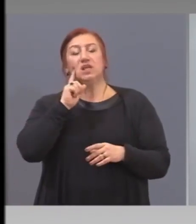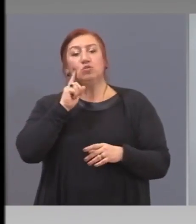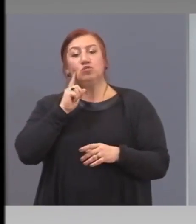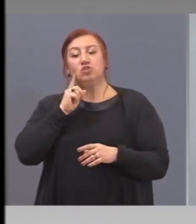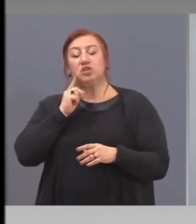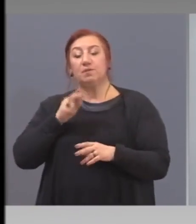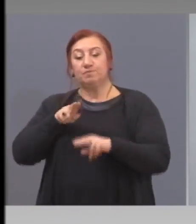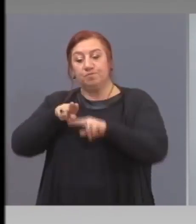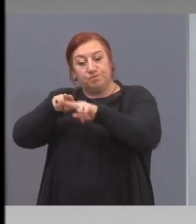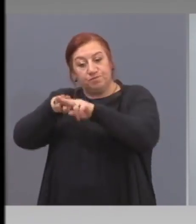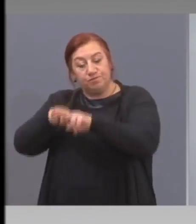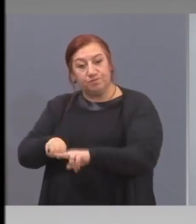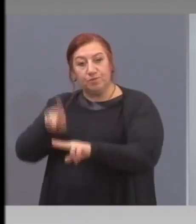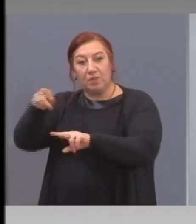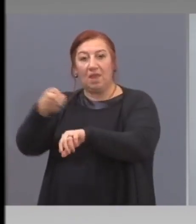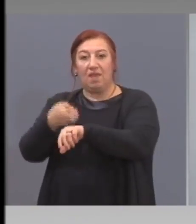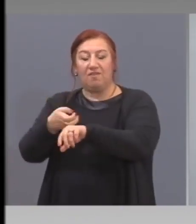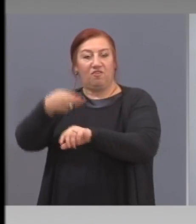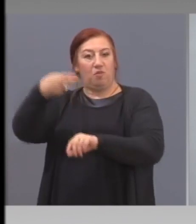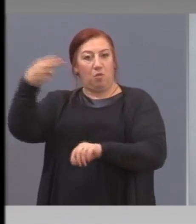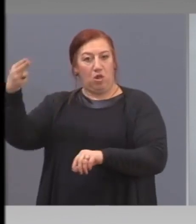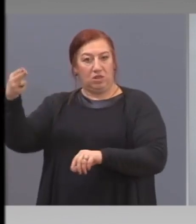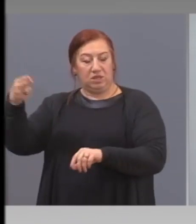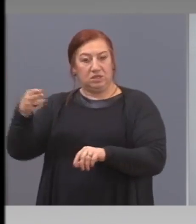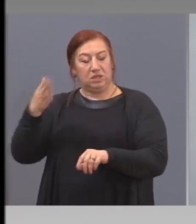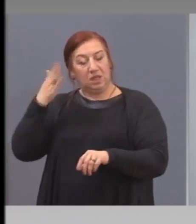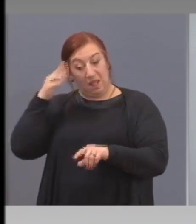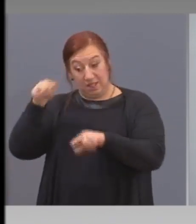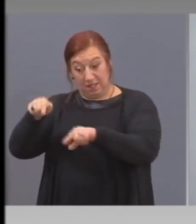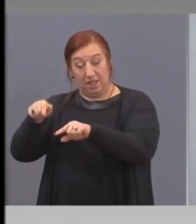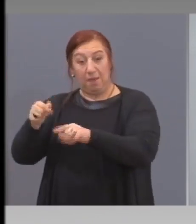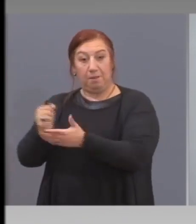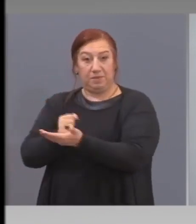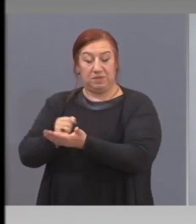госпитализирани или лежат болница, претоварена.